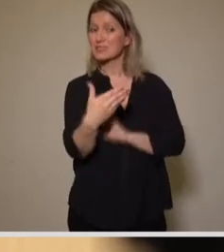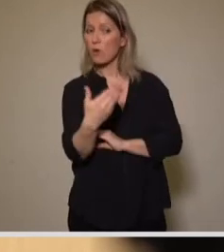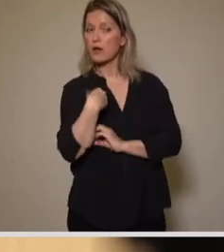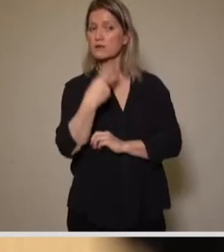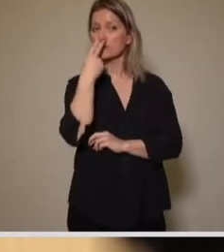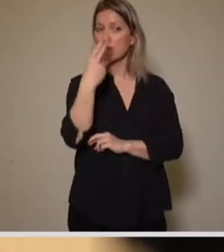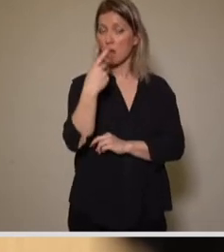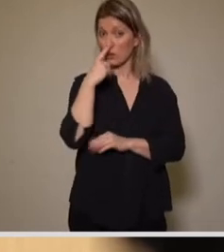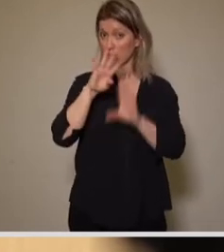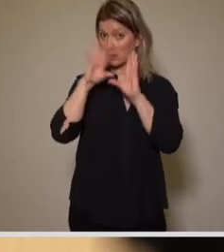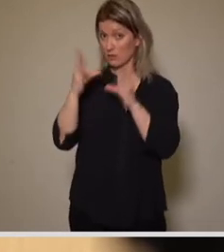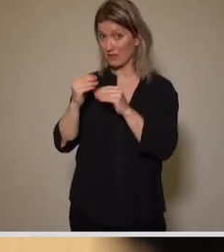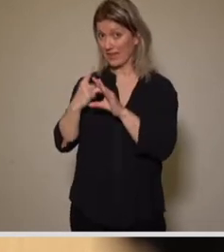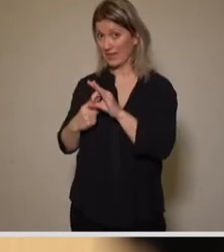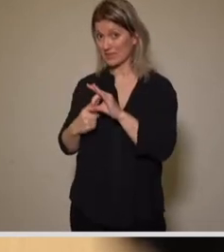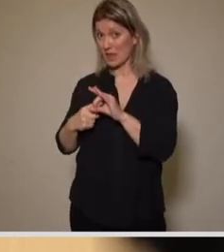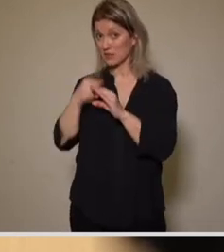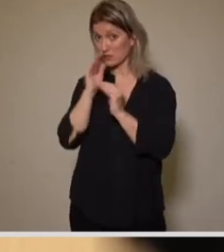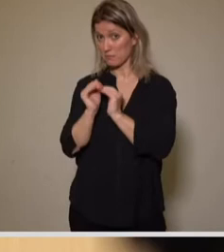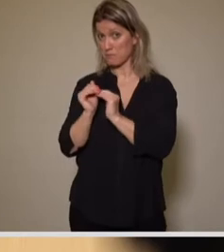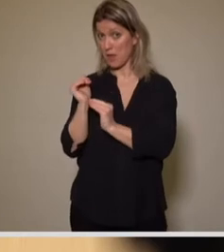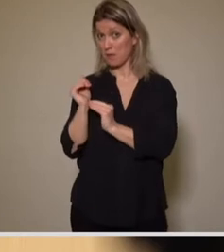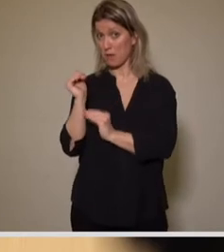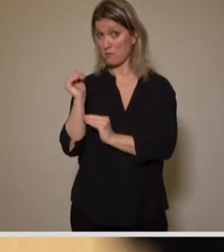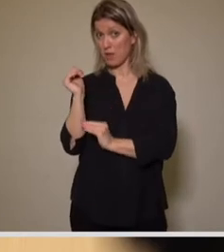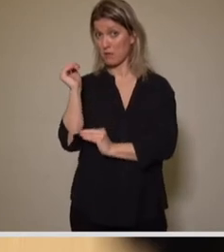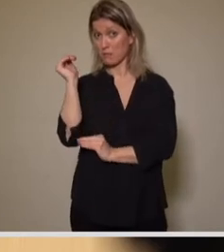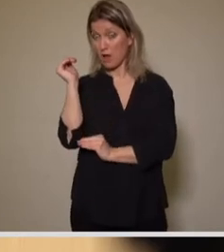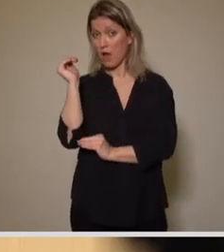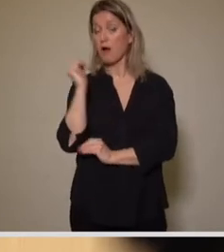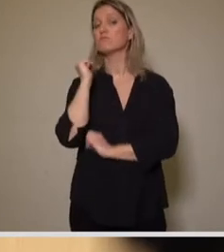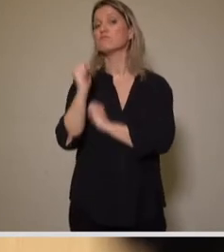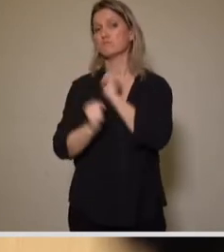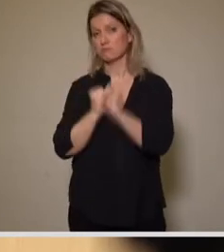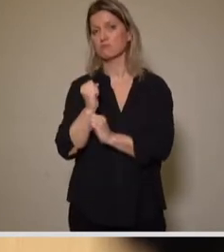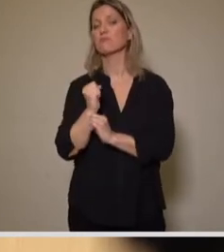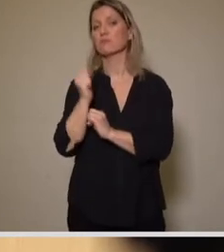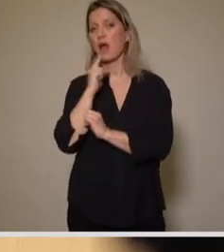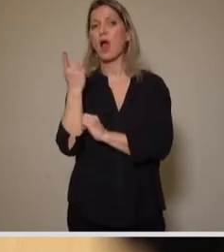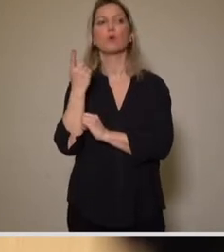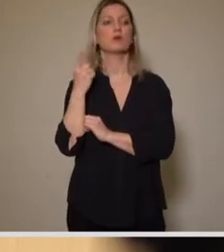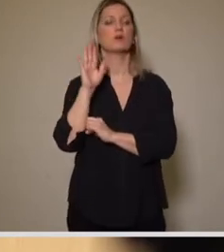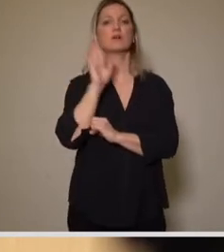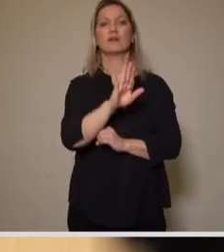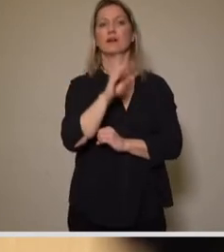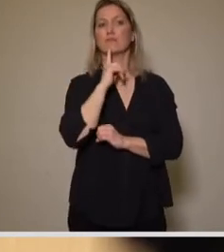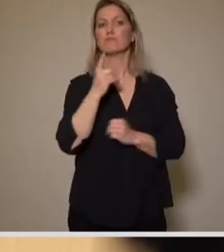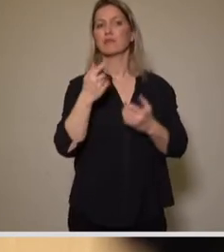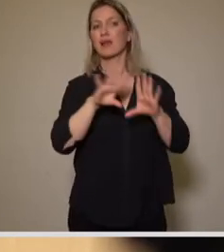Inzidenz auch immer ein erhöhter Infektionseintrag in